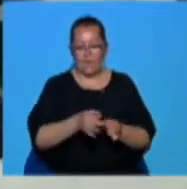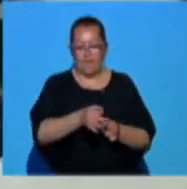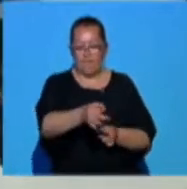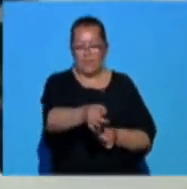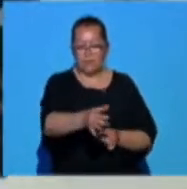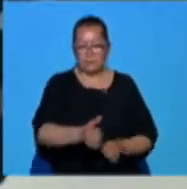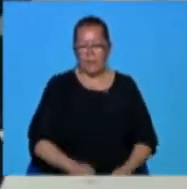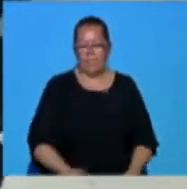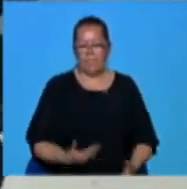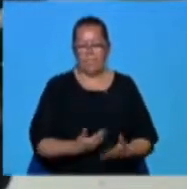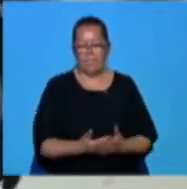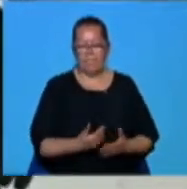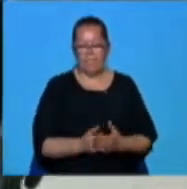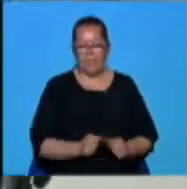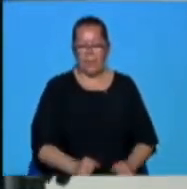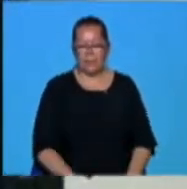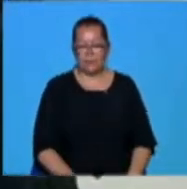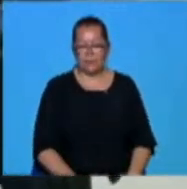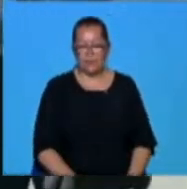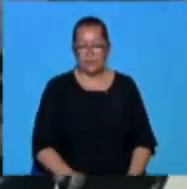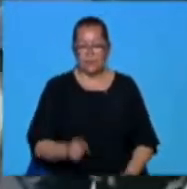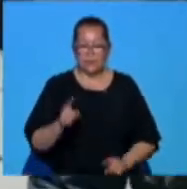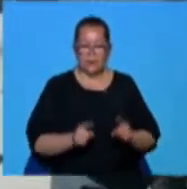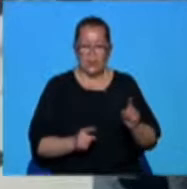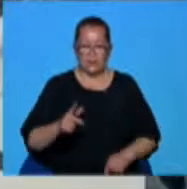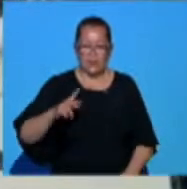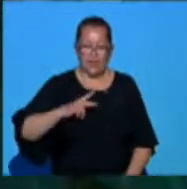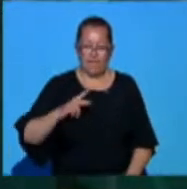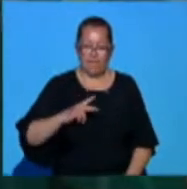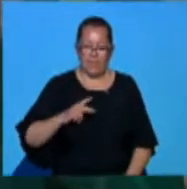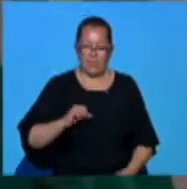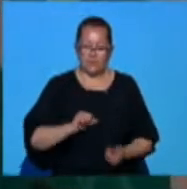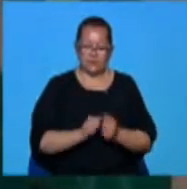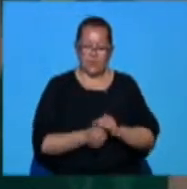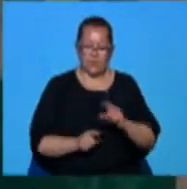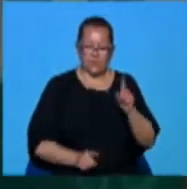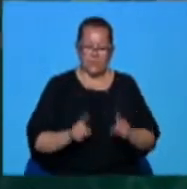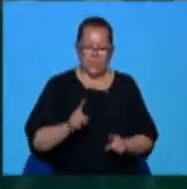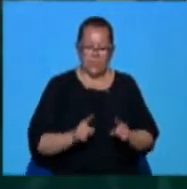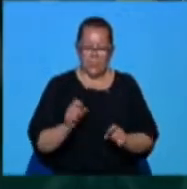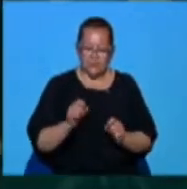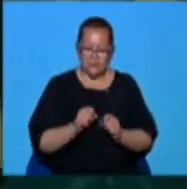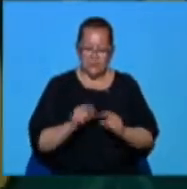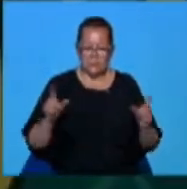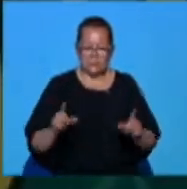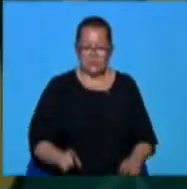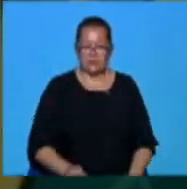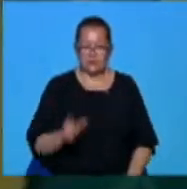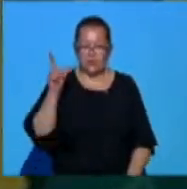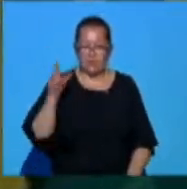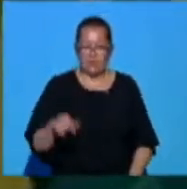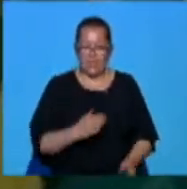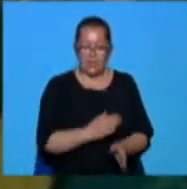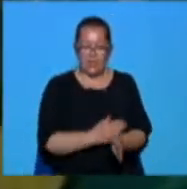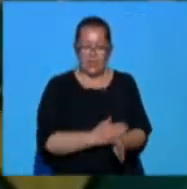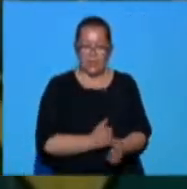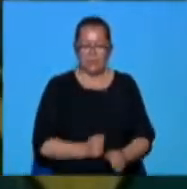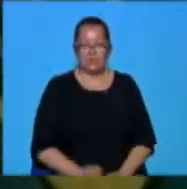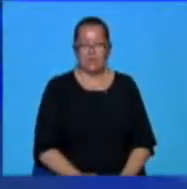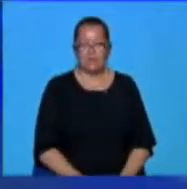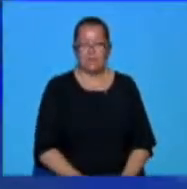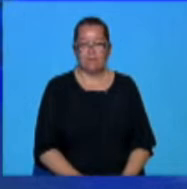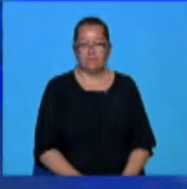necesare pentru împinere unor scântei sau un foc deschis. Nici o persoană nu a fost rănită în urma acestui incident.